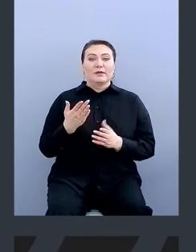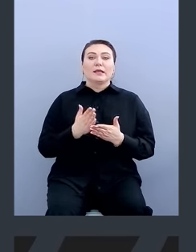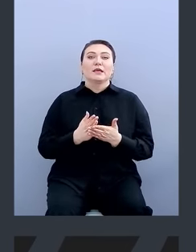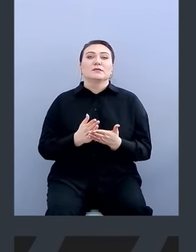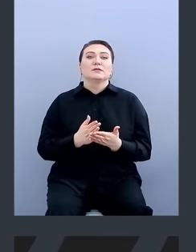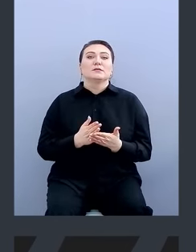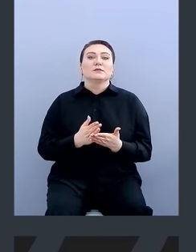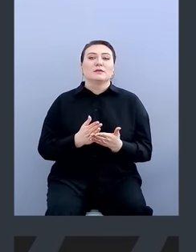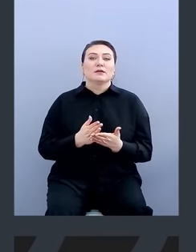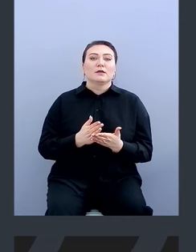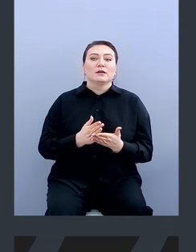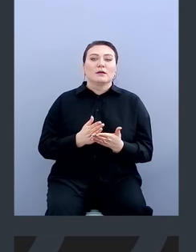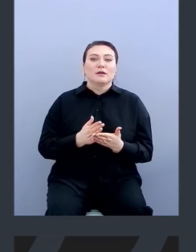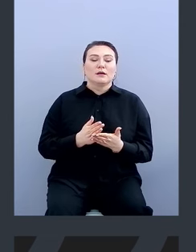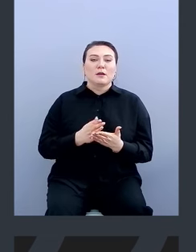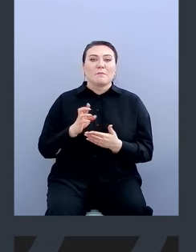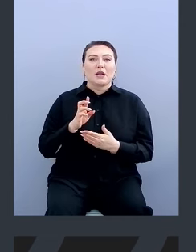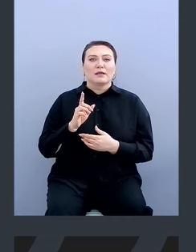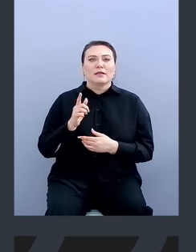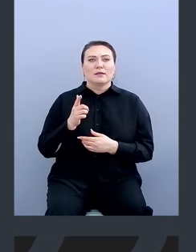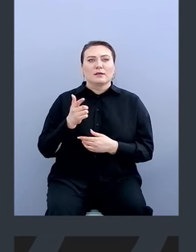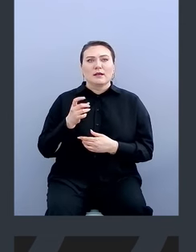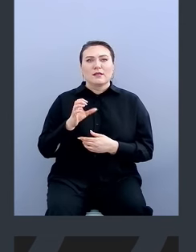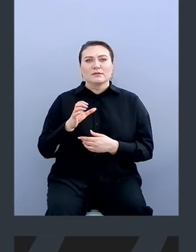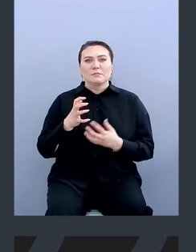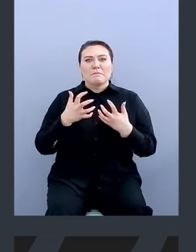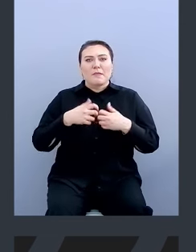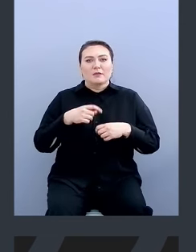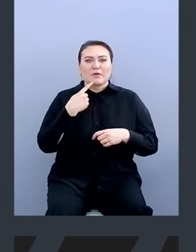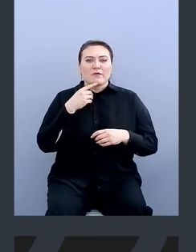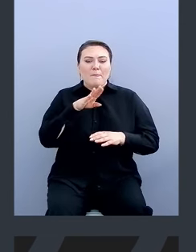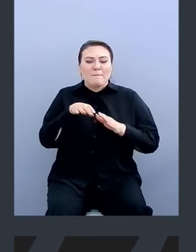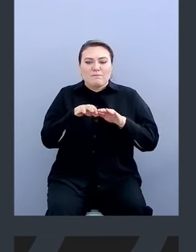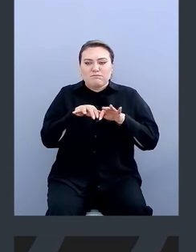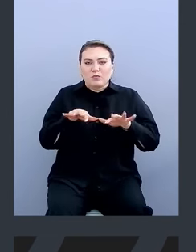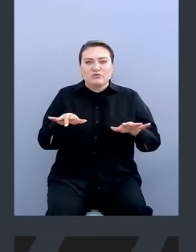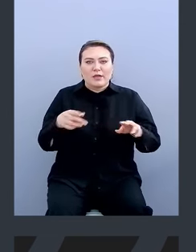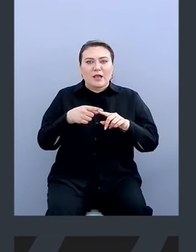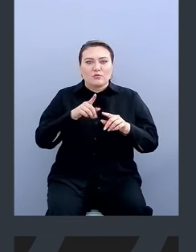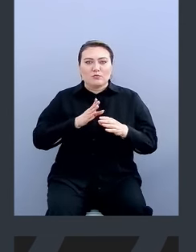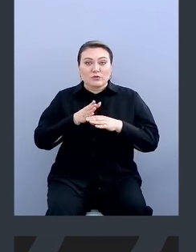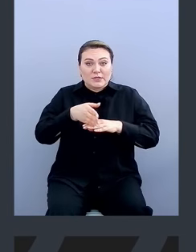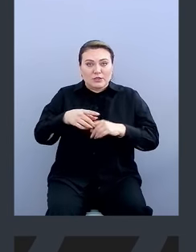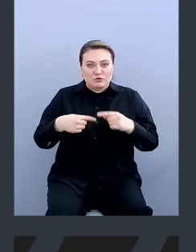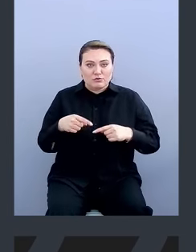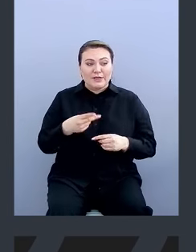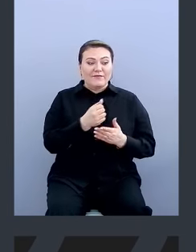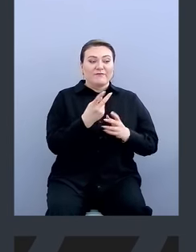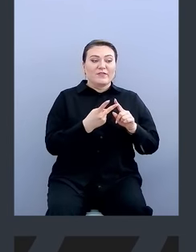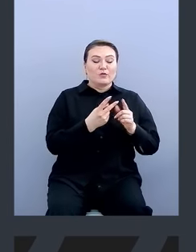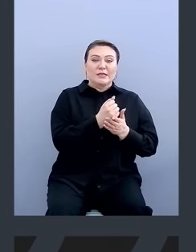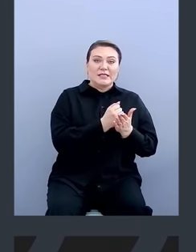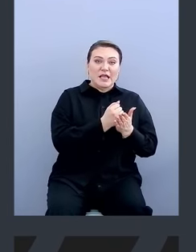breaking glass механизм, условно говоря, где, условно, подсеть, с которой можно ходить. И второй – это резервный